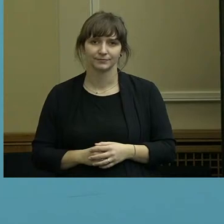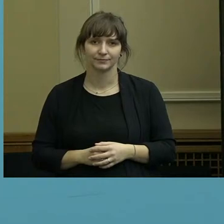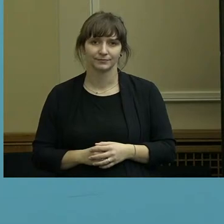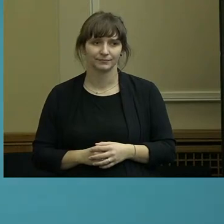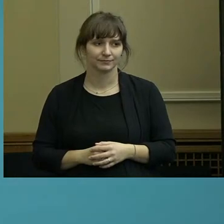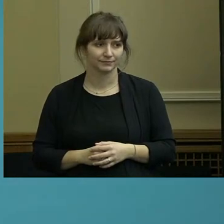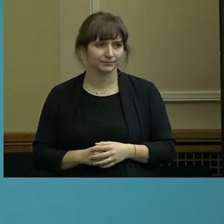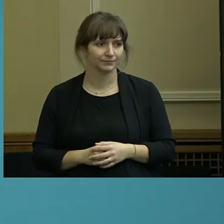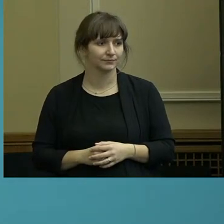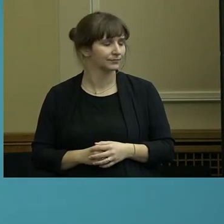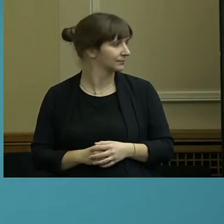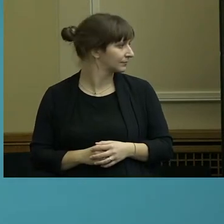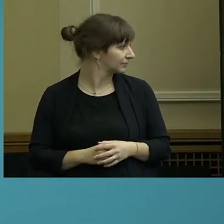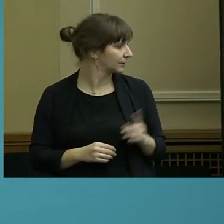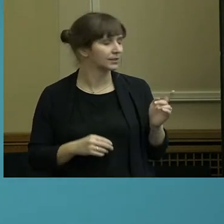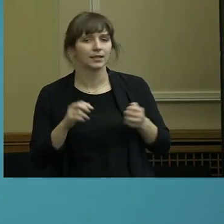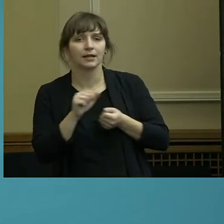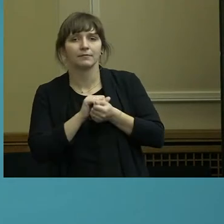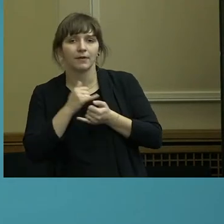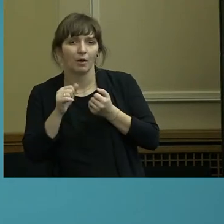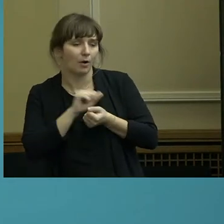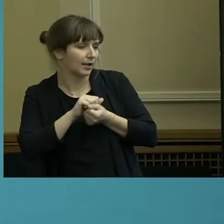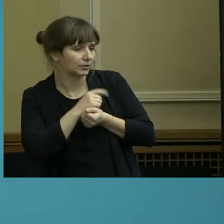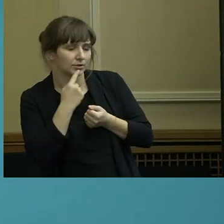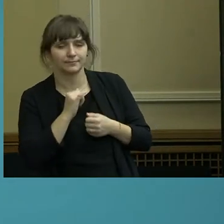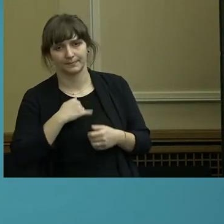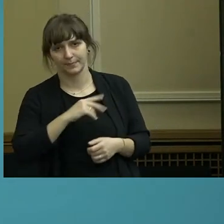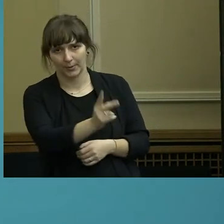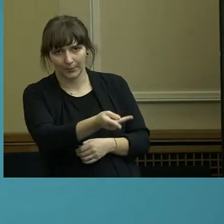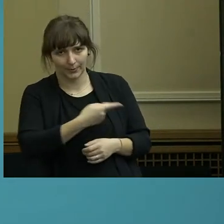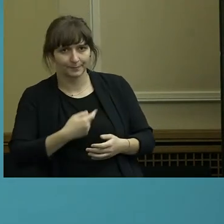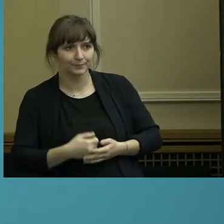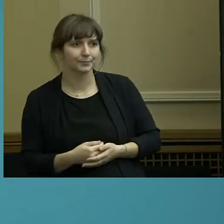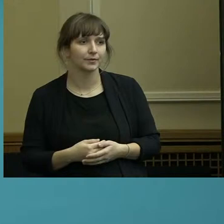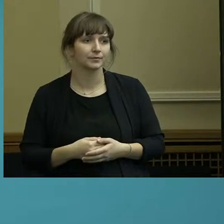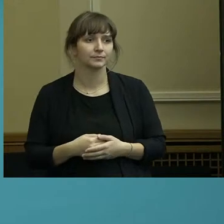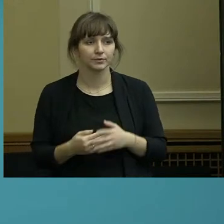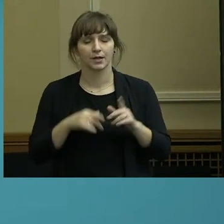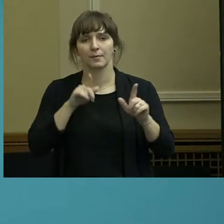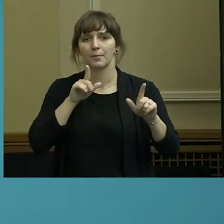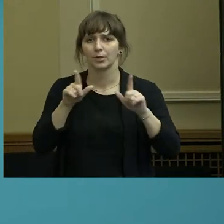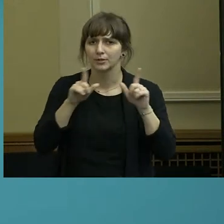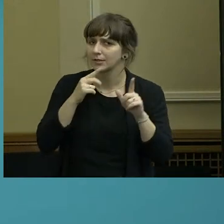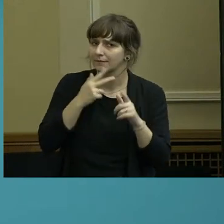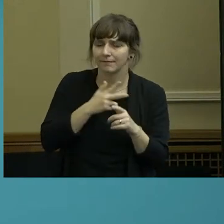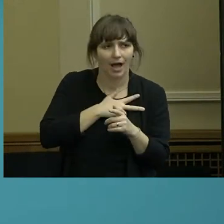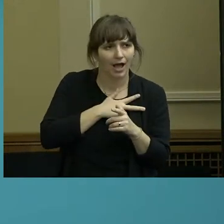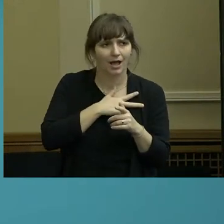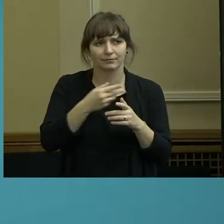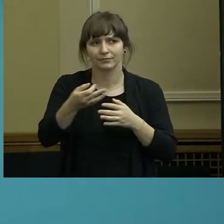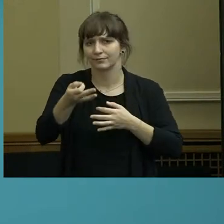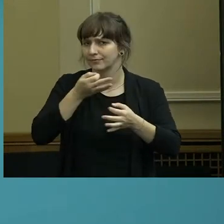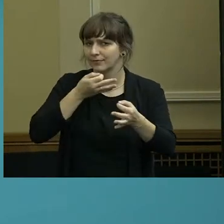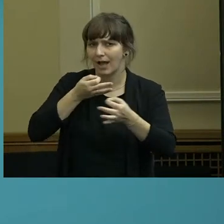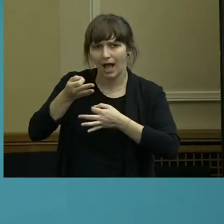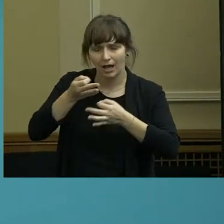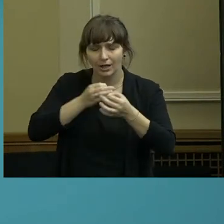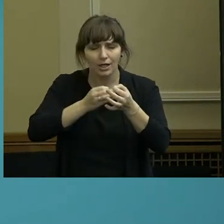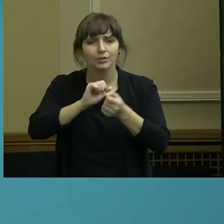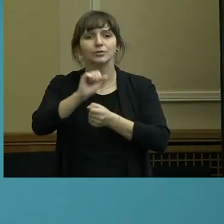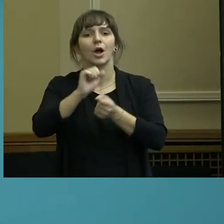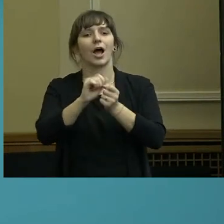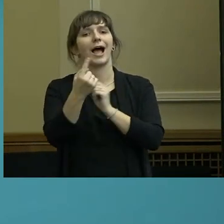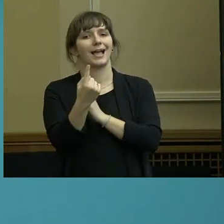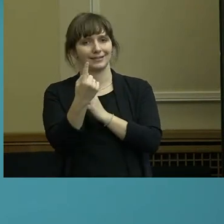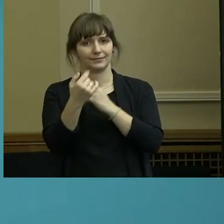Ich schloss mich nur an, dasselbe gilt für mich. Ich sehe jetzt wirklich keine, doch Frau